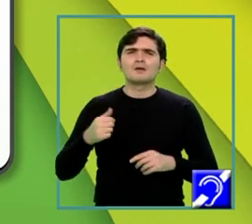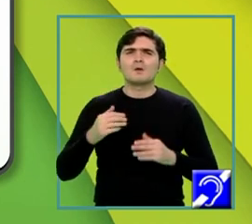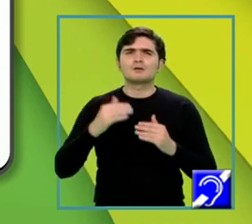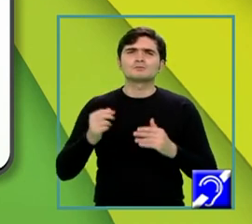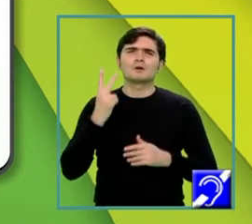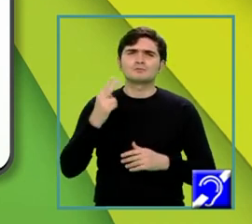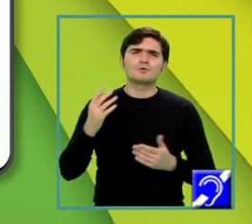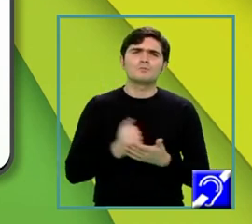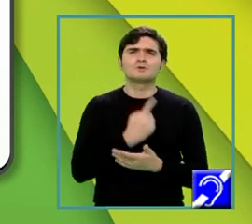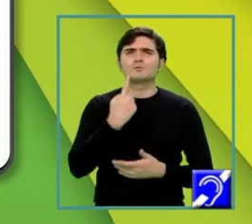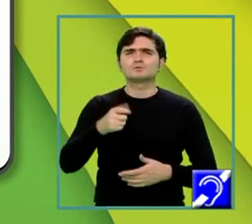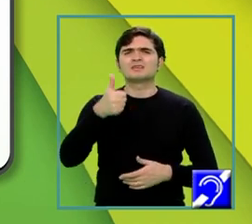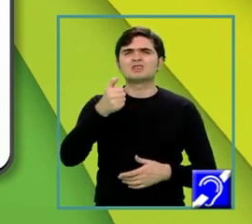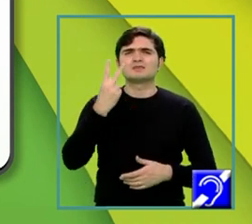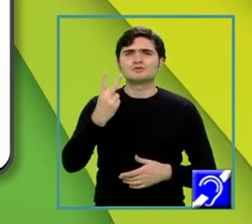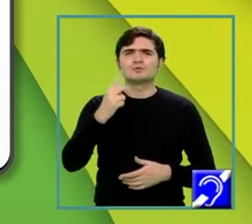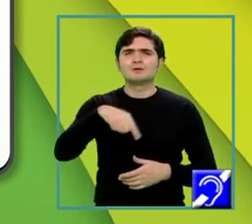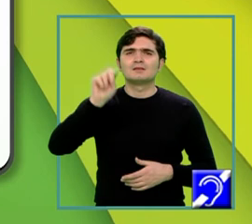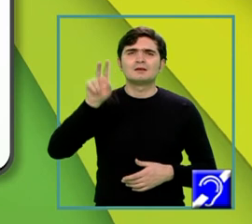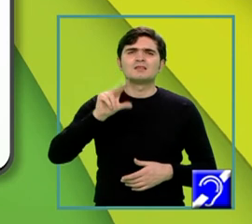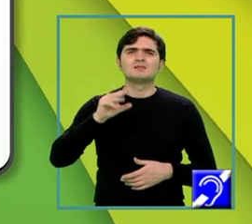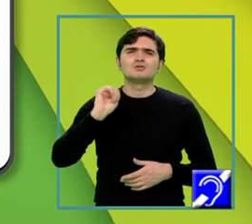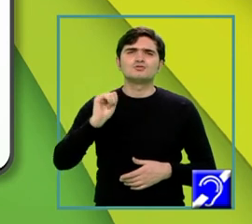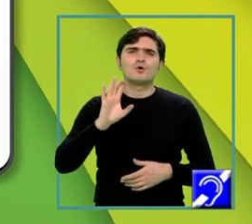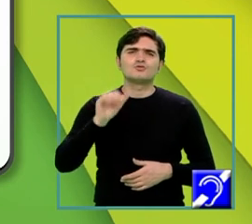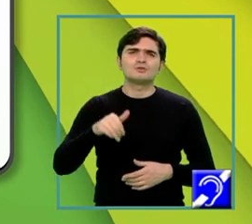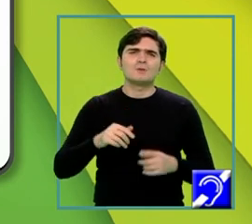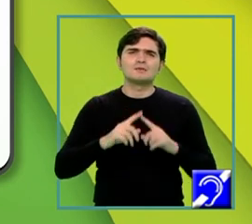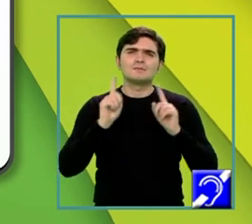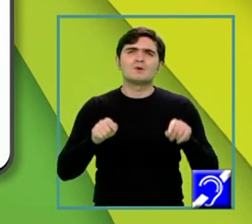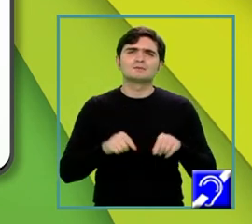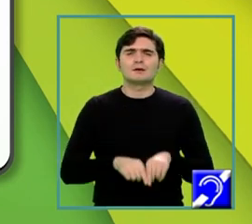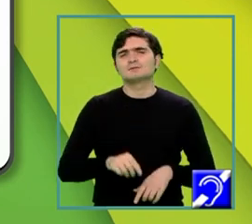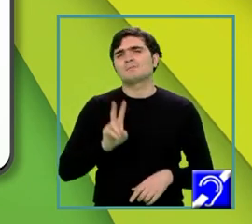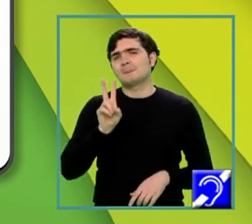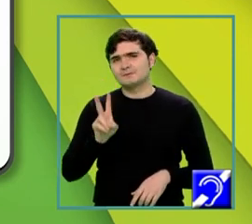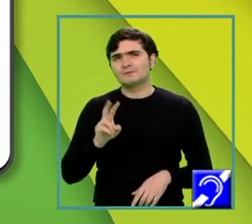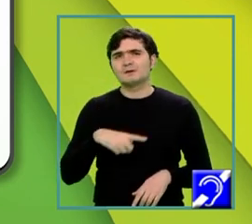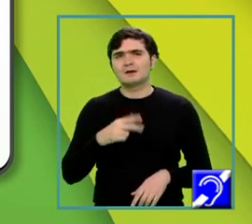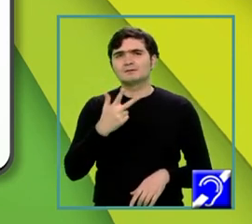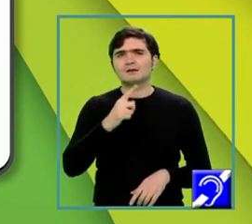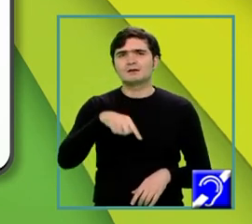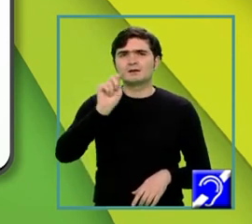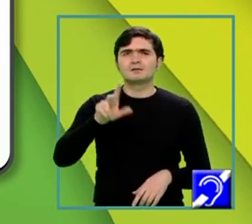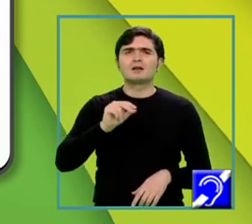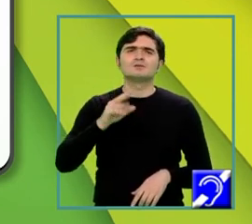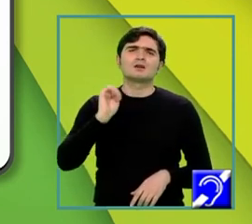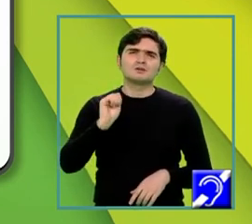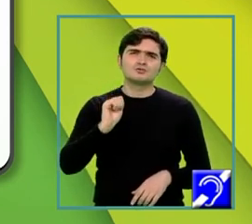obținem 162 radical din 39 centimetri pătrați. Deci V era 3 radical din 39 și